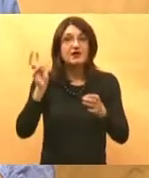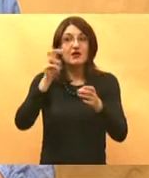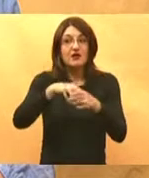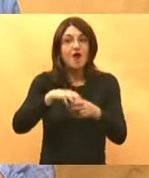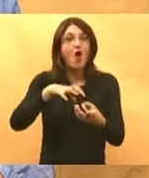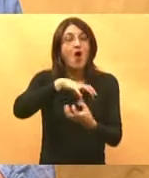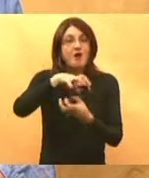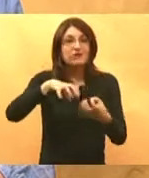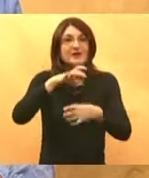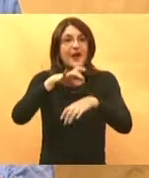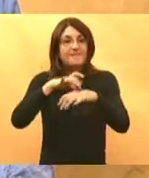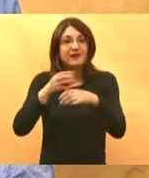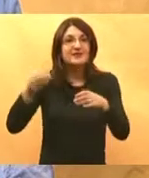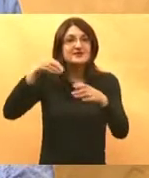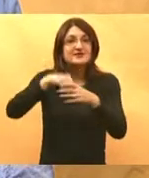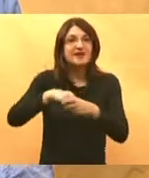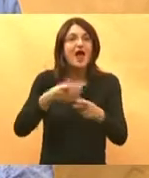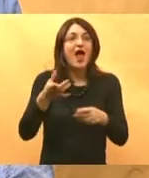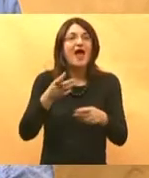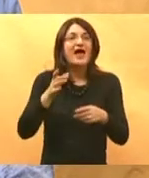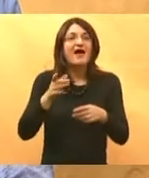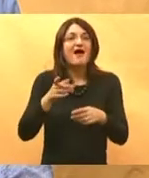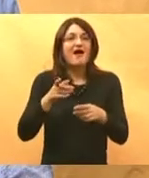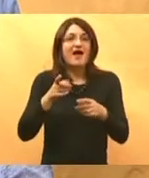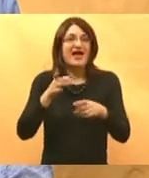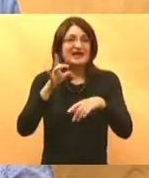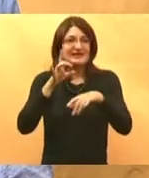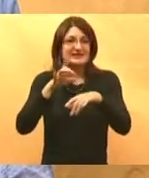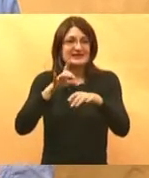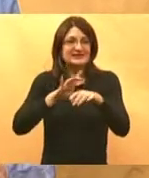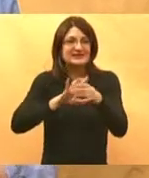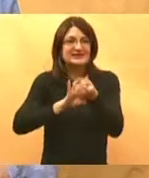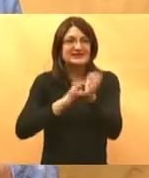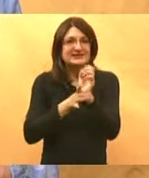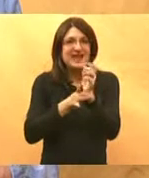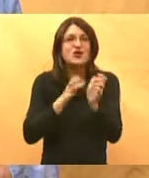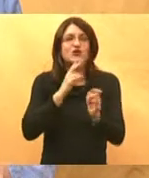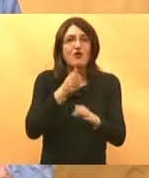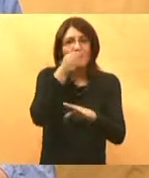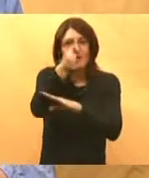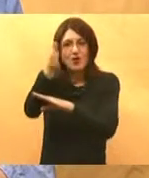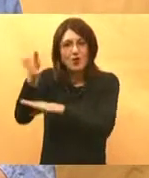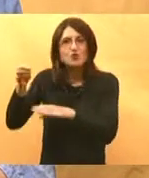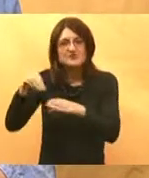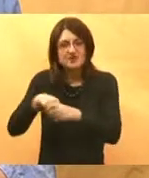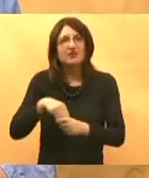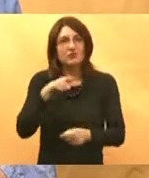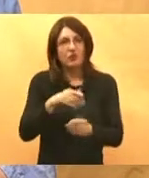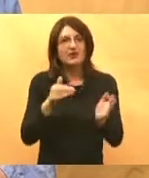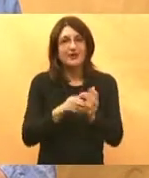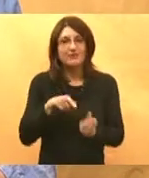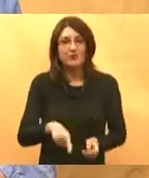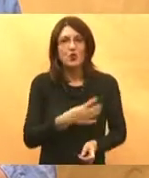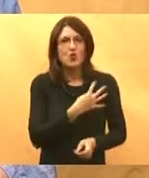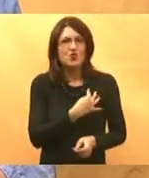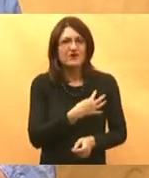obiteljskim timovima i ja se nam da će se to pokazati vrlo dobro i da će i kod nas do toga doći jednog dana. Ali hoću reći, mi smo, premalo nas je, nas je u Hrvatkoj